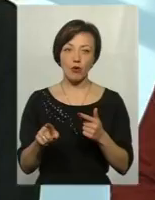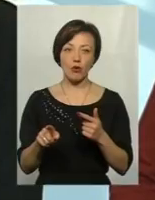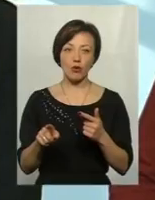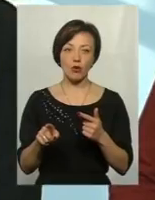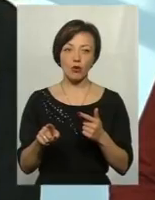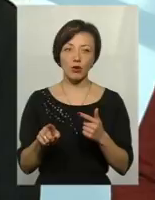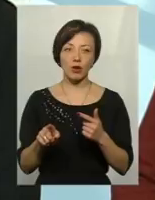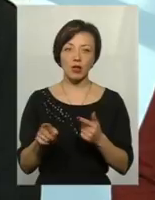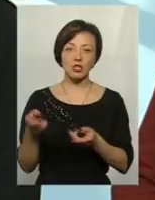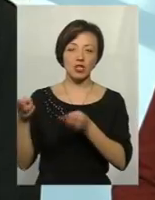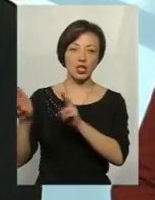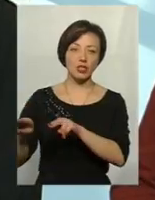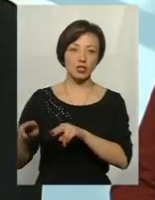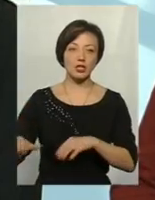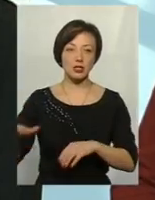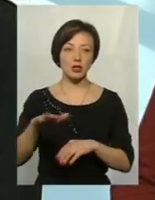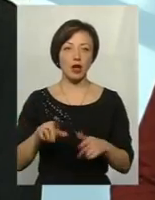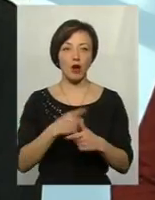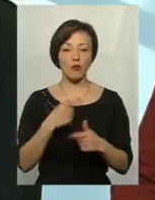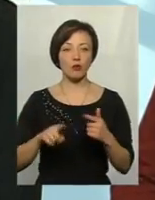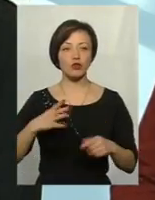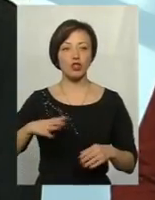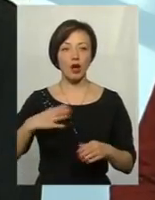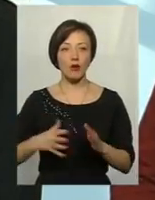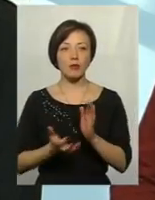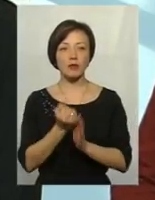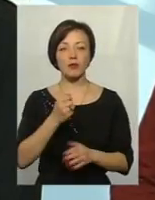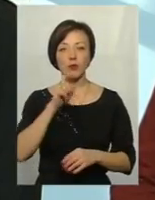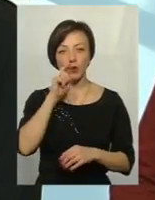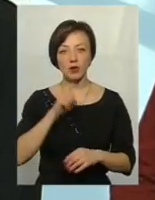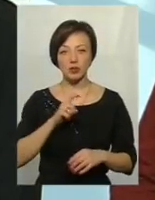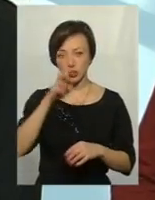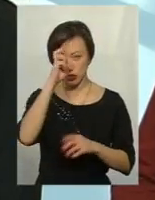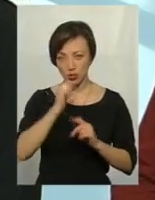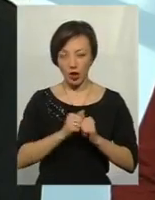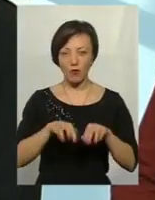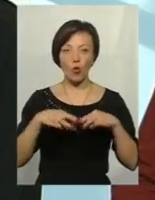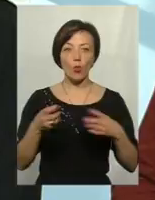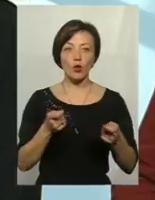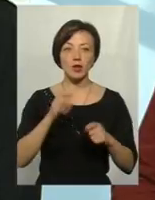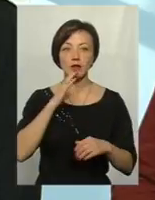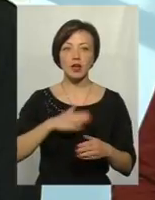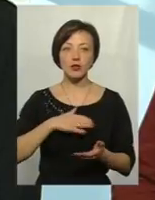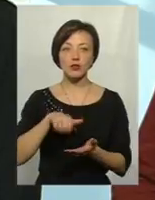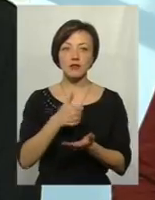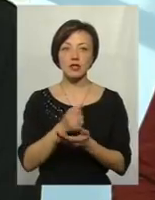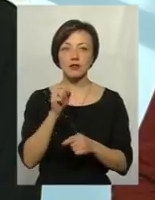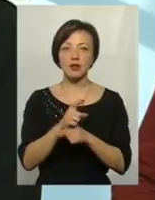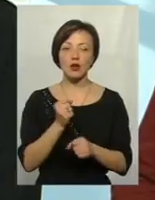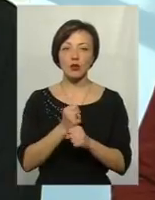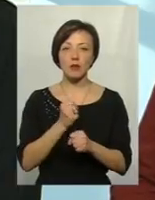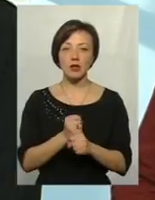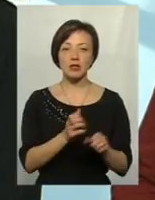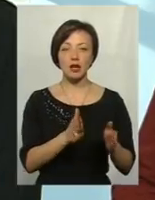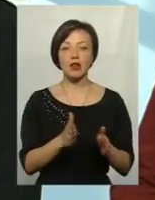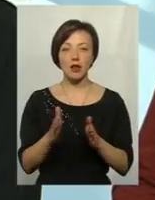ті території, або чекають підтримки від української держави тут. І повірте мені, наша основна задача робити зараз лад